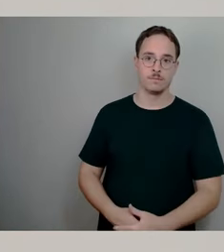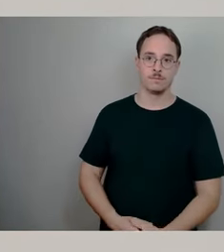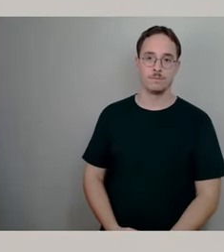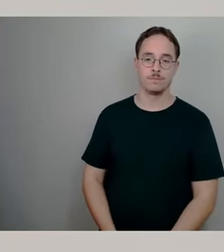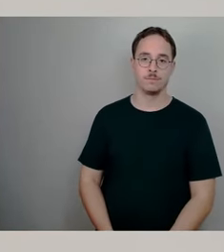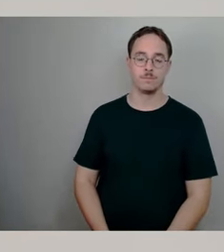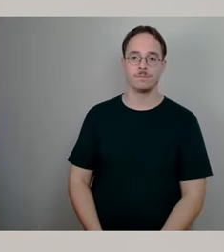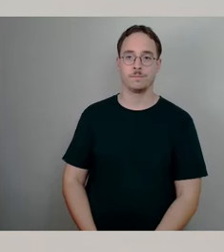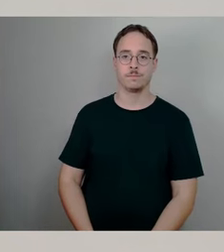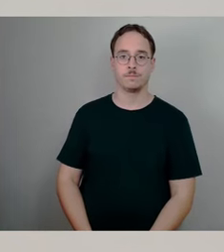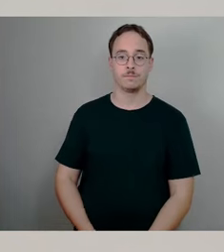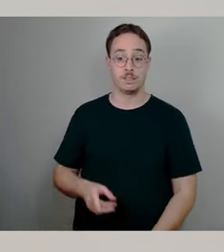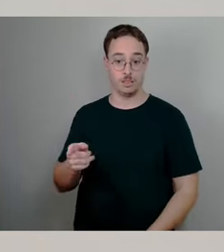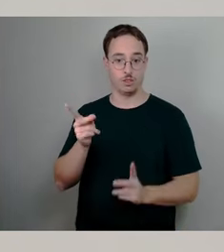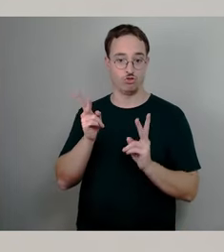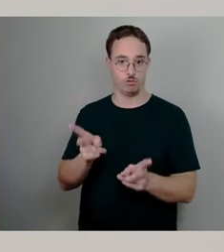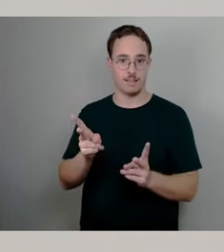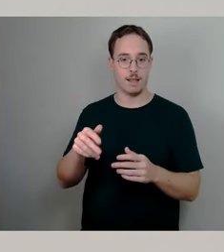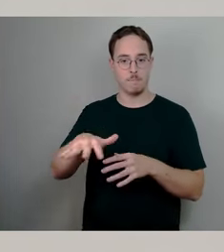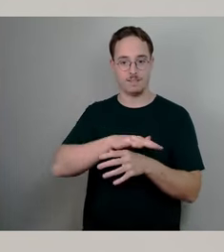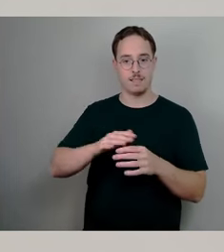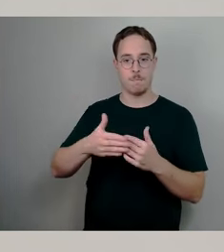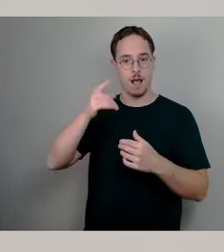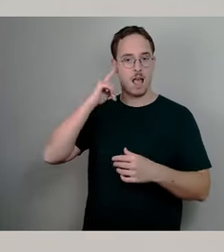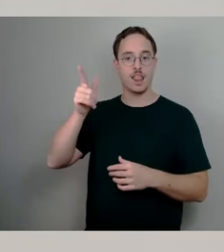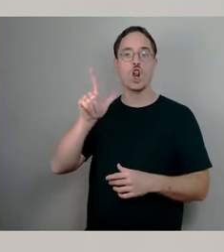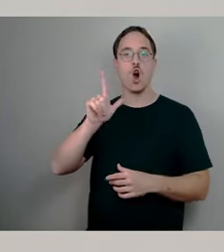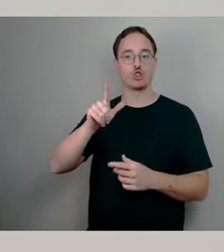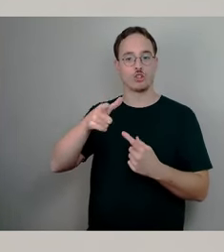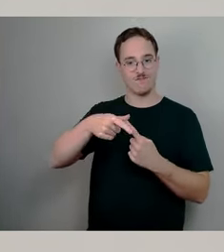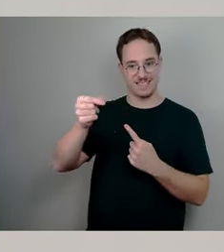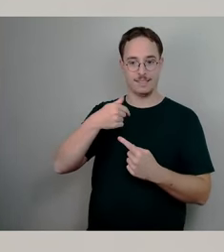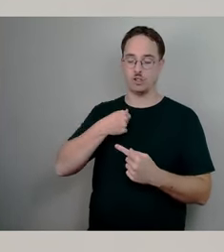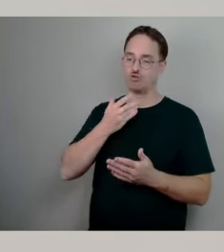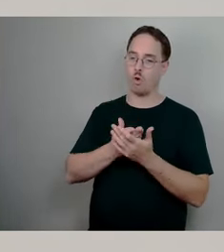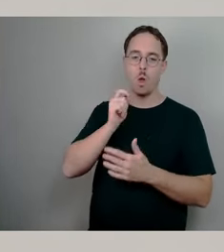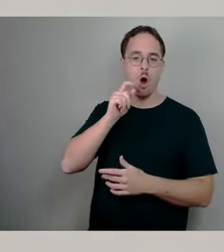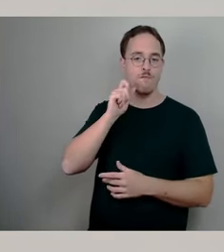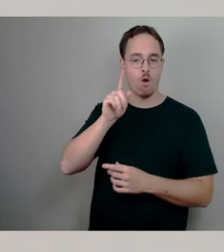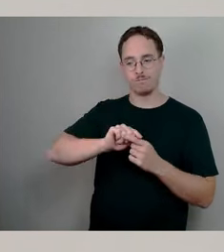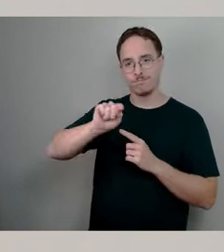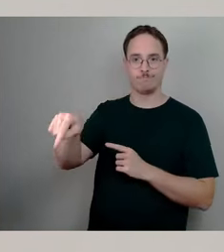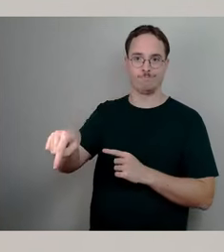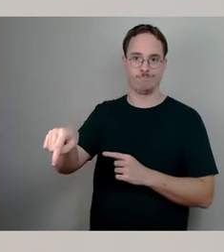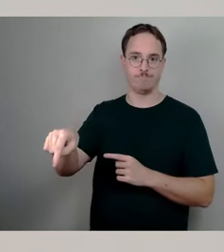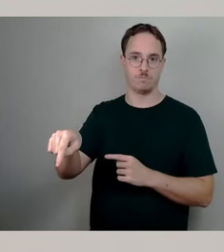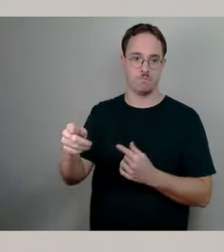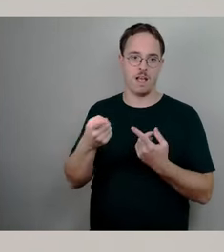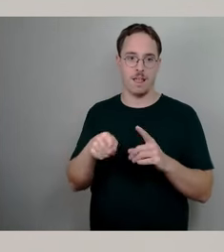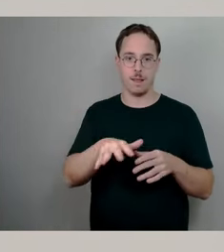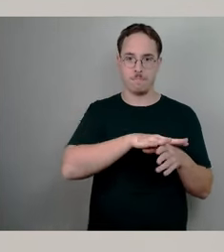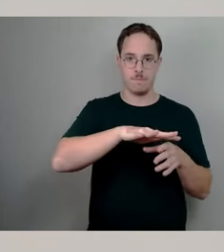können sich andere Stadtbezirke benachteiligt fühlen, war für den 24. September vorgesehen,